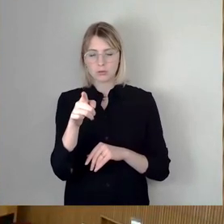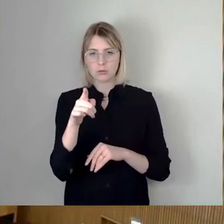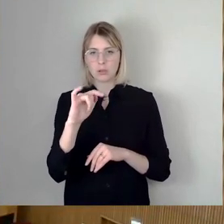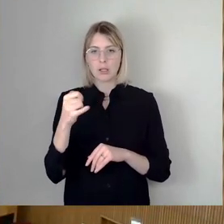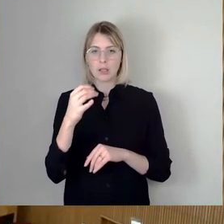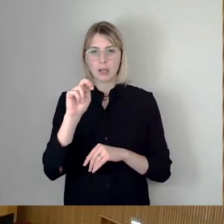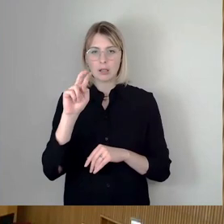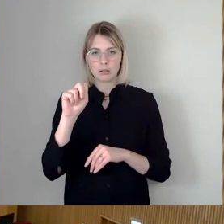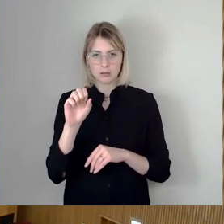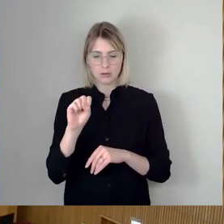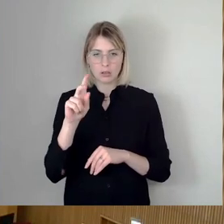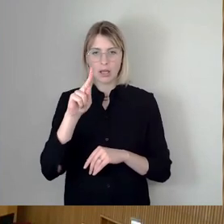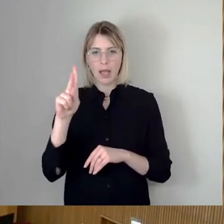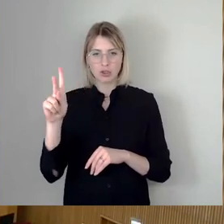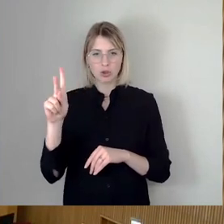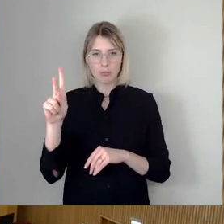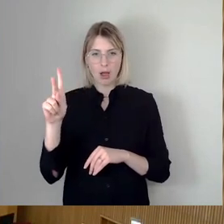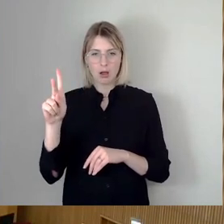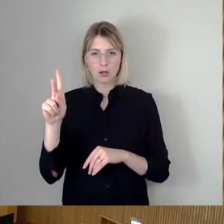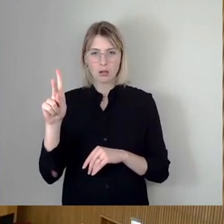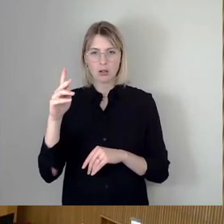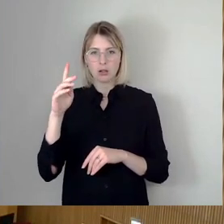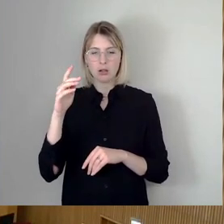Ich würde gerne eine Wiederholung zur Zählung beantragen